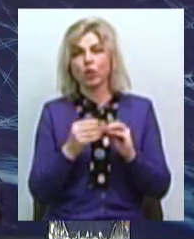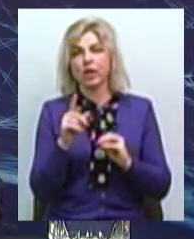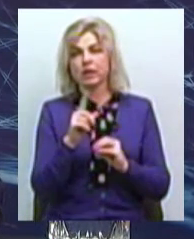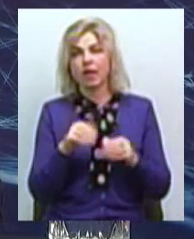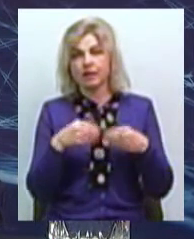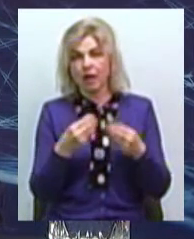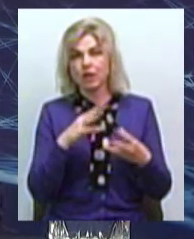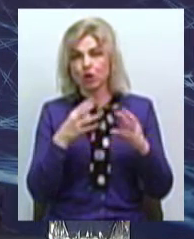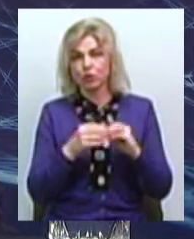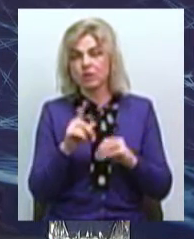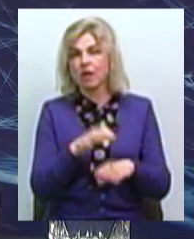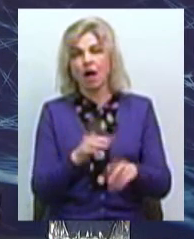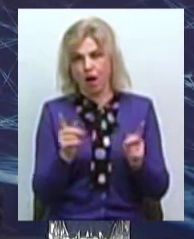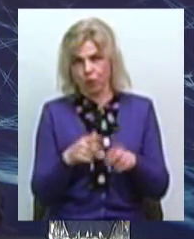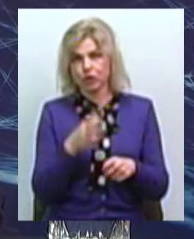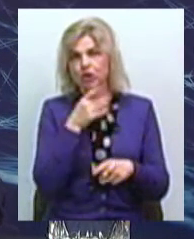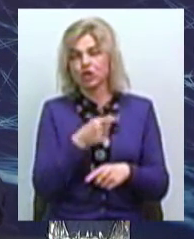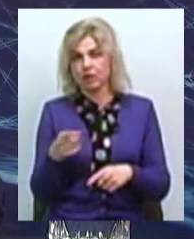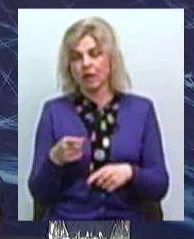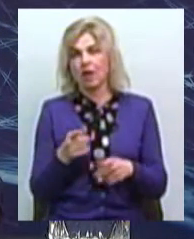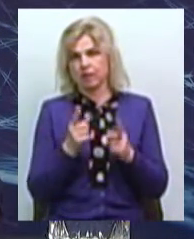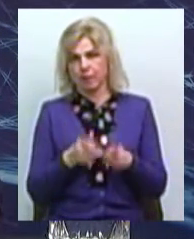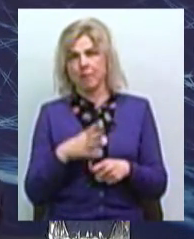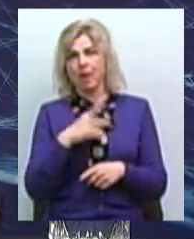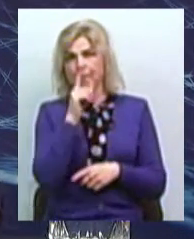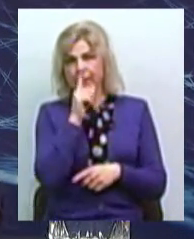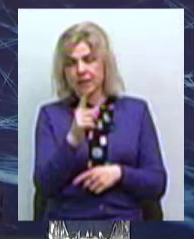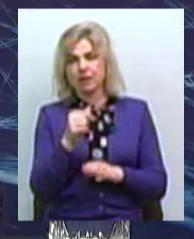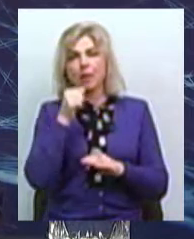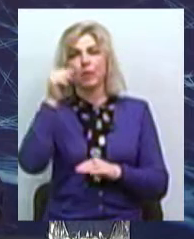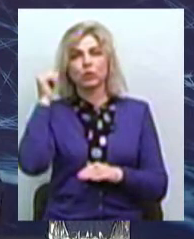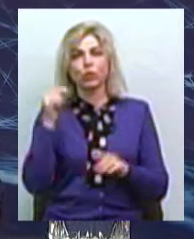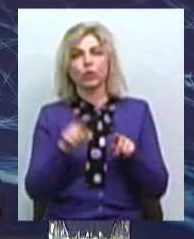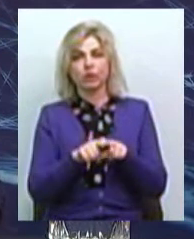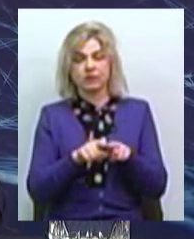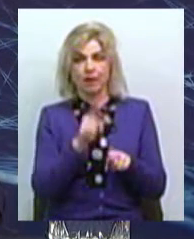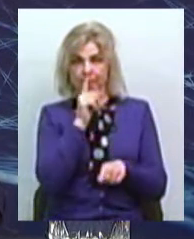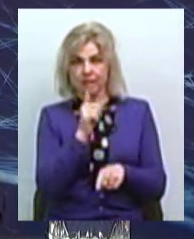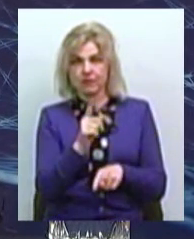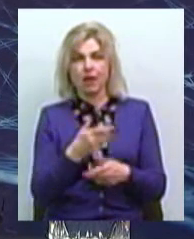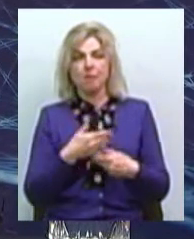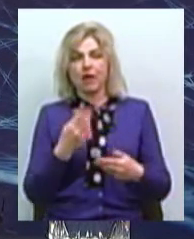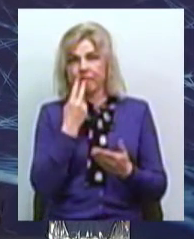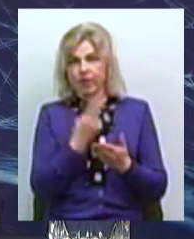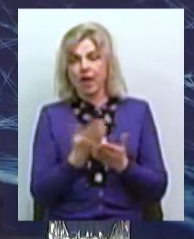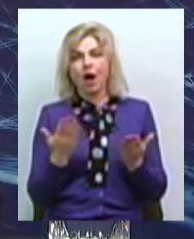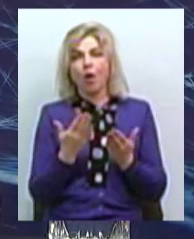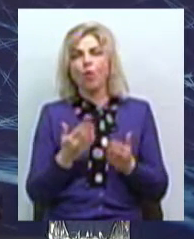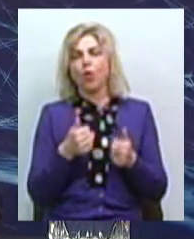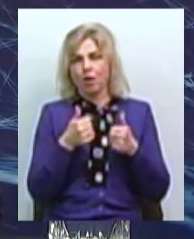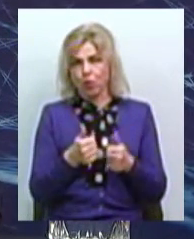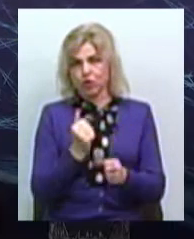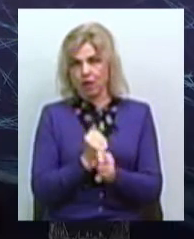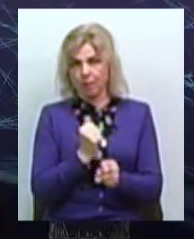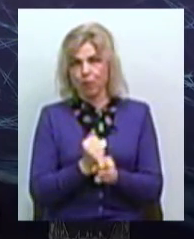недовгий час. Насправді, це місяць був минулого разу, позаминулого так само місяць. І ми бачимо, яку плідну роботу, як це